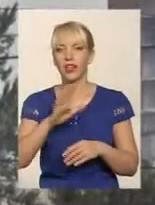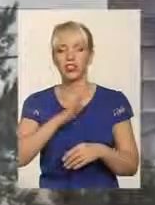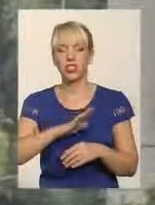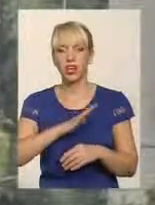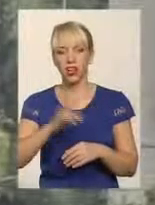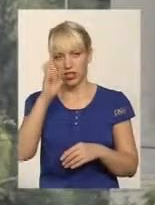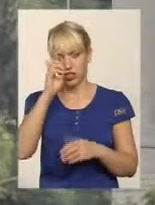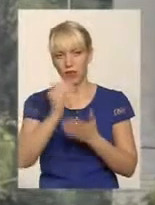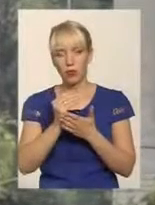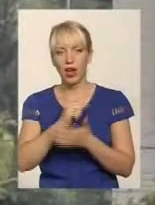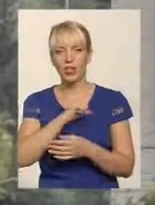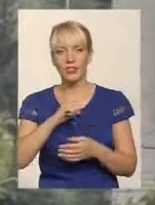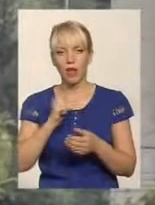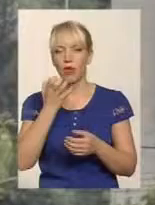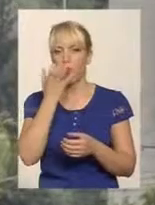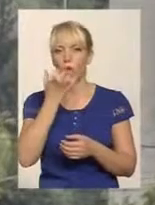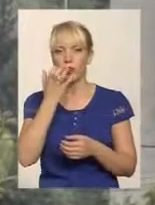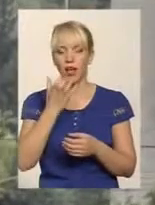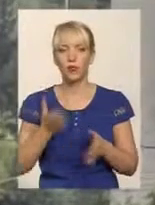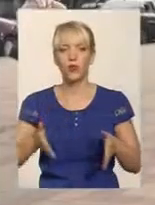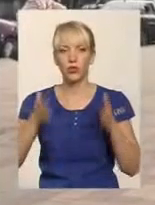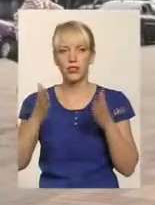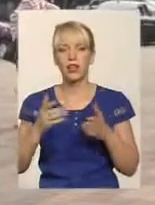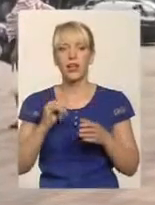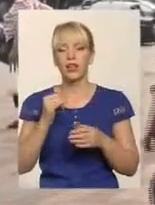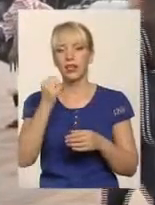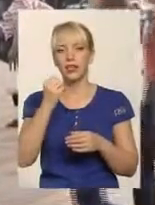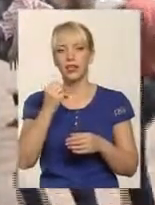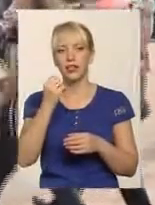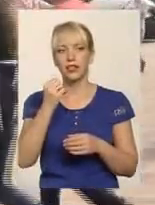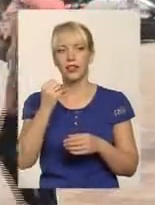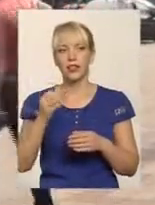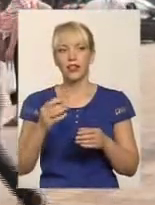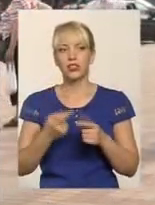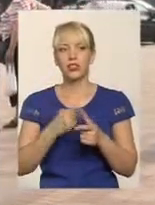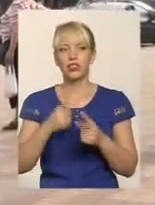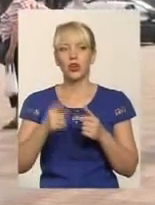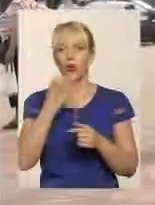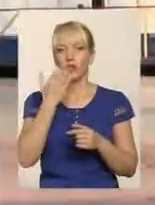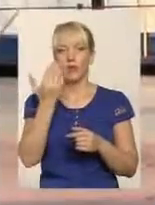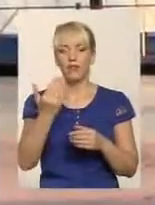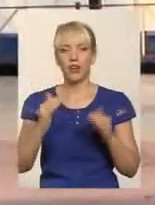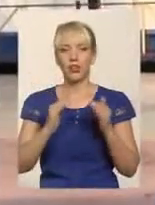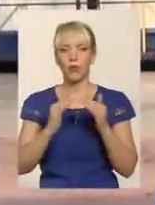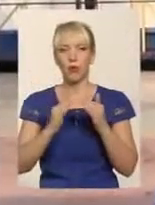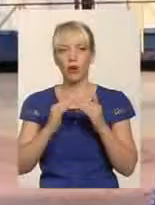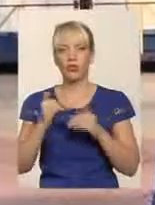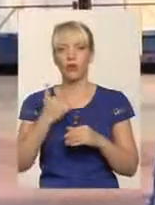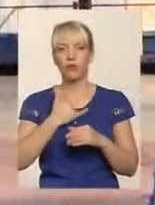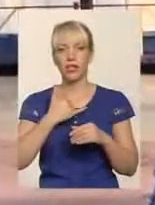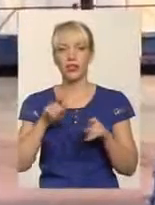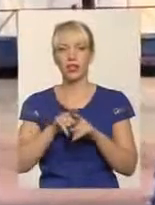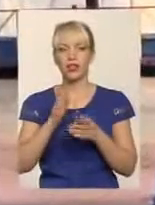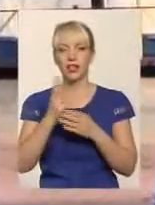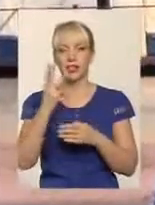починають утеплюватись. Разом з тим підтримці раді. Скажіть, будь ласка, чи утеплене ваше помешкання? У мене просто є так, що